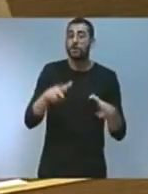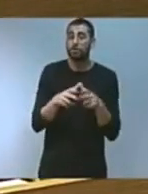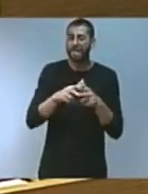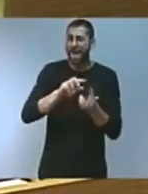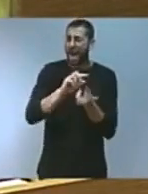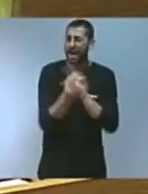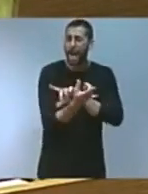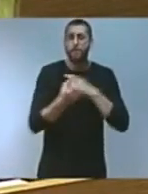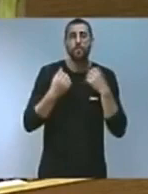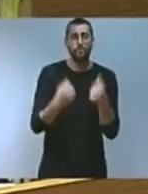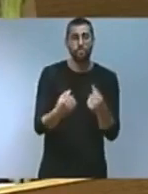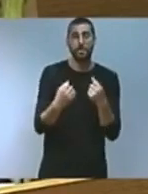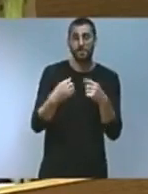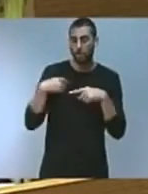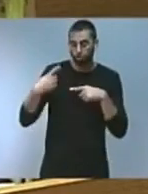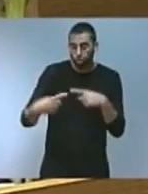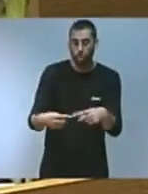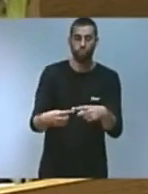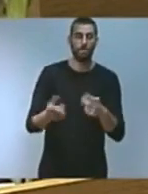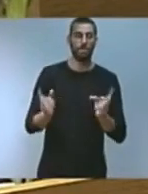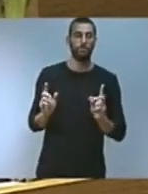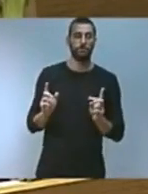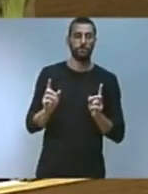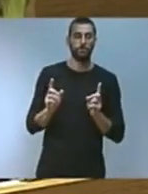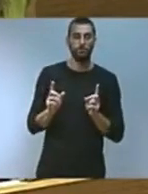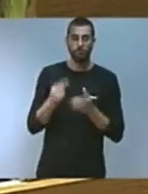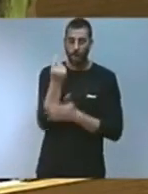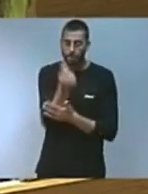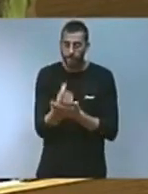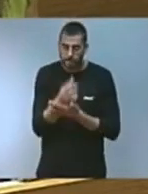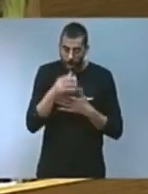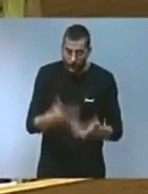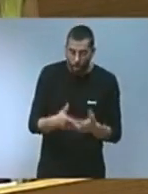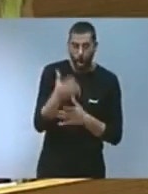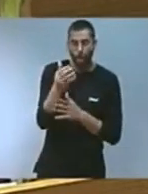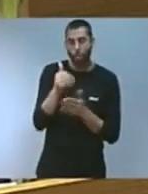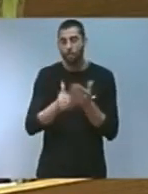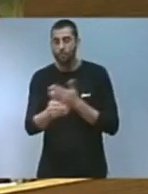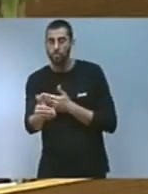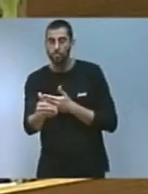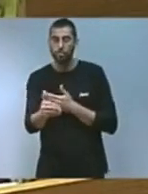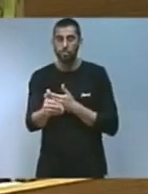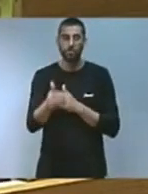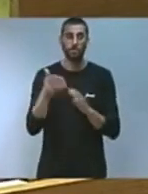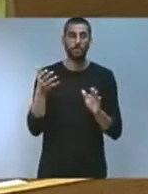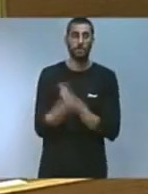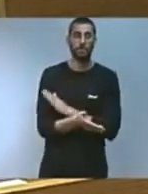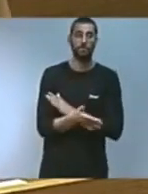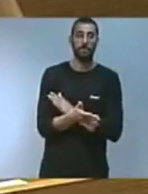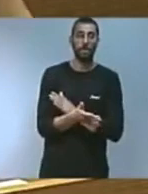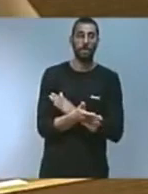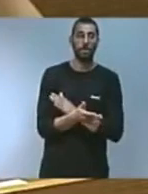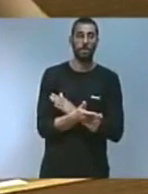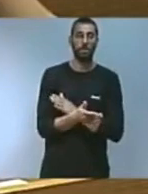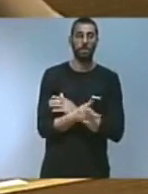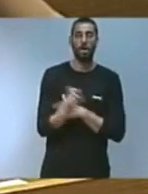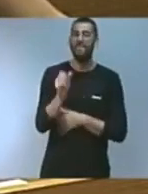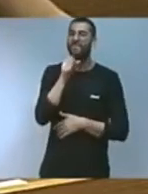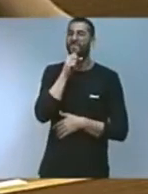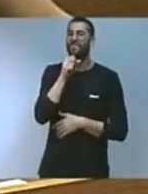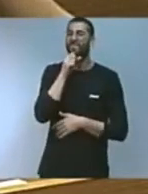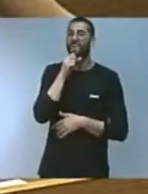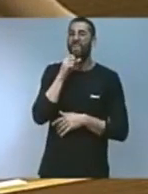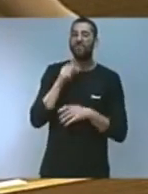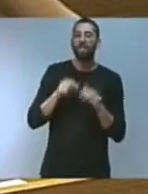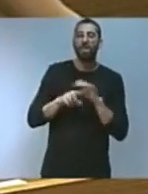sobre el que pensem i dissenyem per al present i per al futur. Renunciar a baix esquemes de desenvolupament urbà,